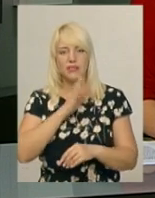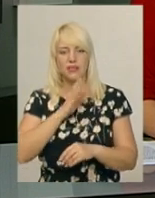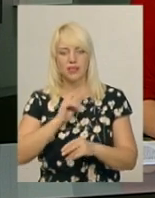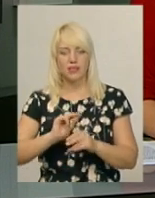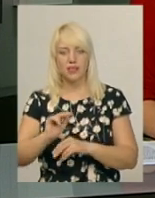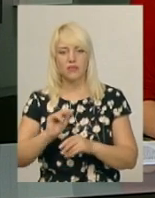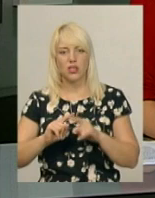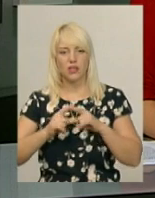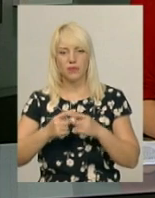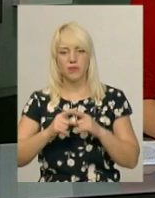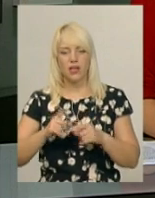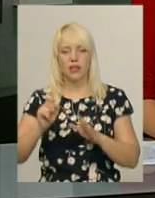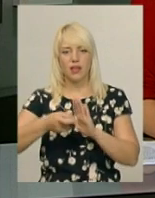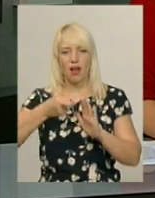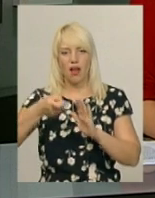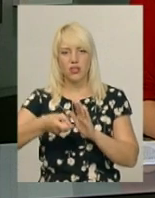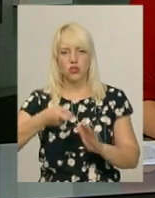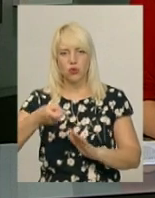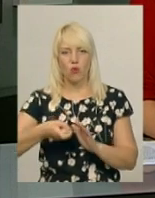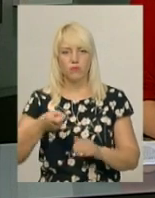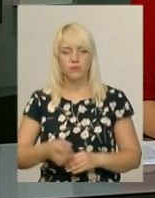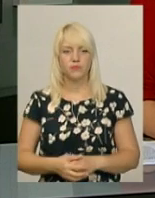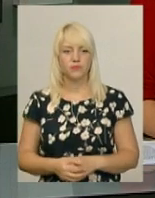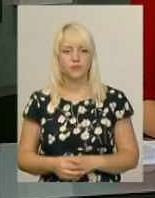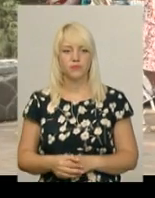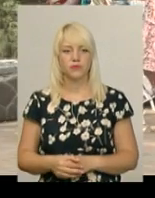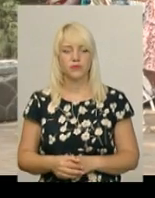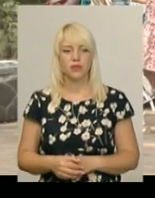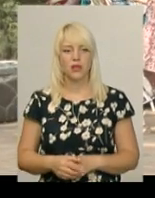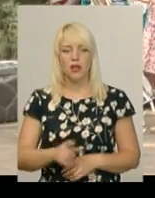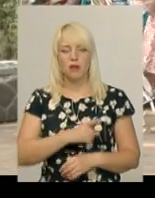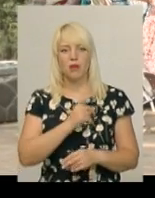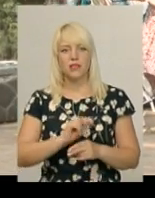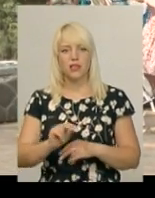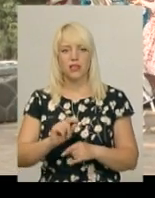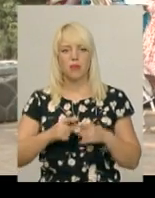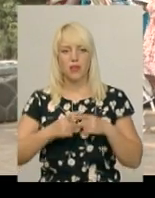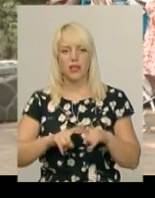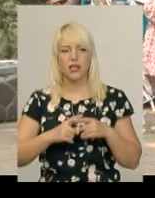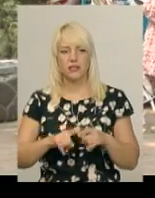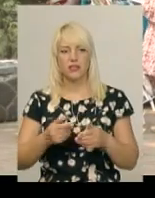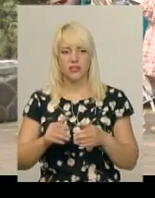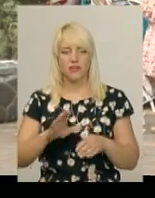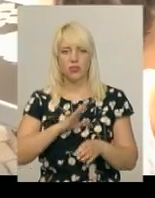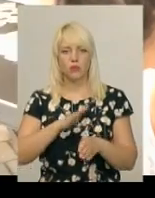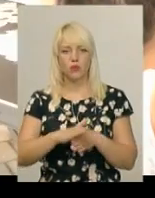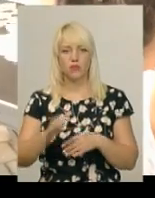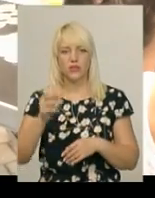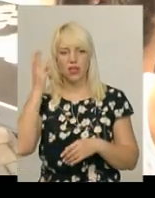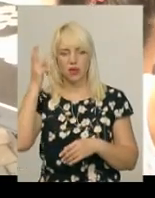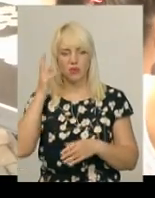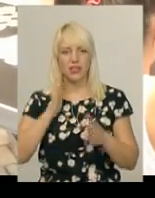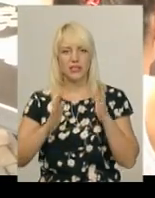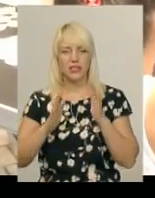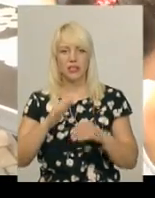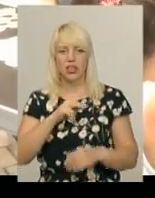охочих плести спицями та гачком. Ірина Хижа розповість більше. Майстер-клас із плетіння відбувся сьогодні у Хмельницькому сквері імені